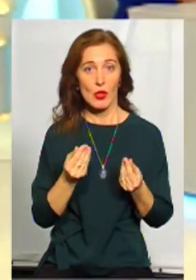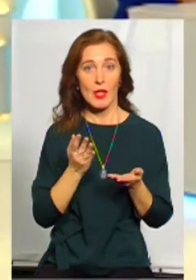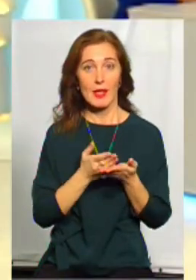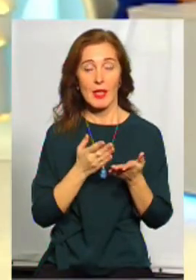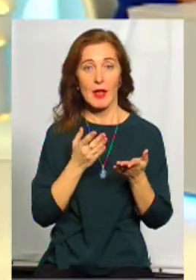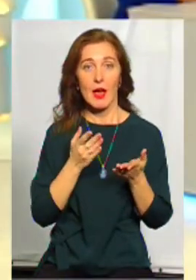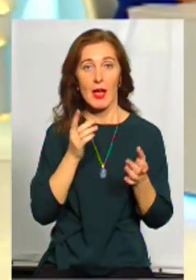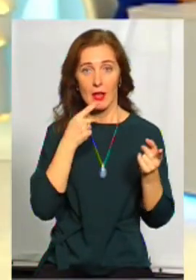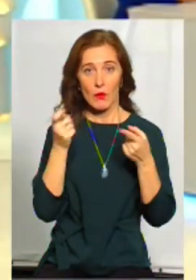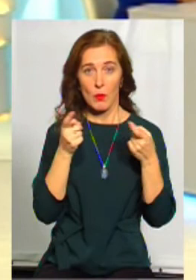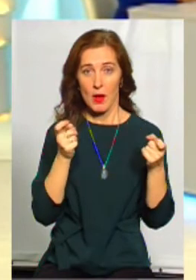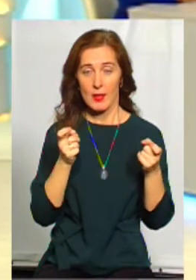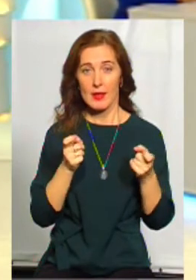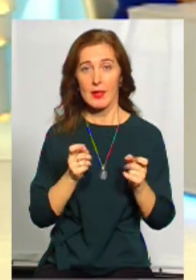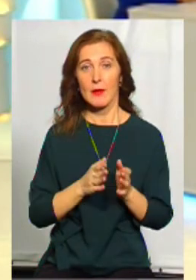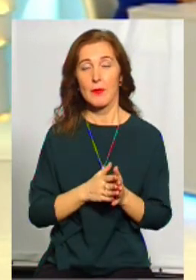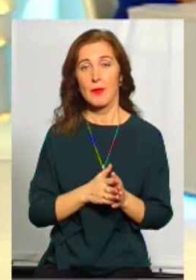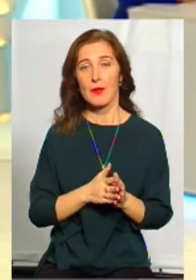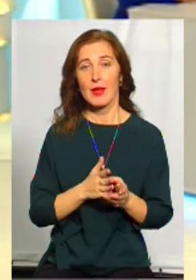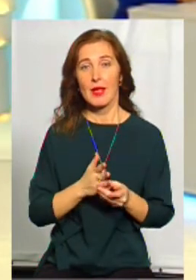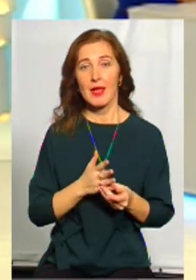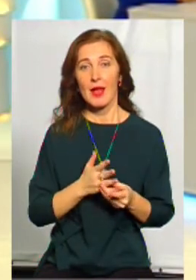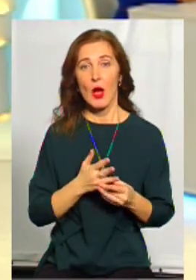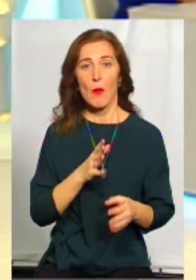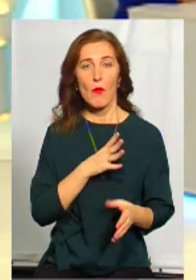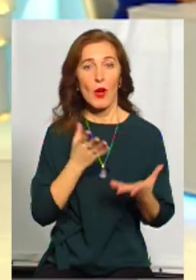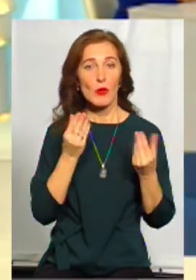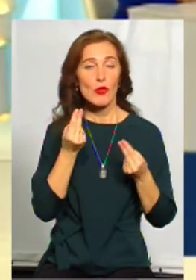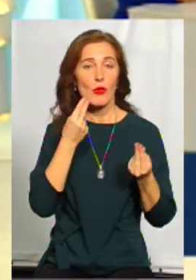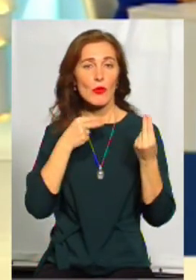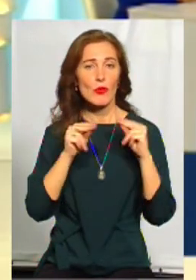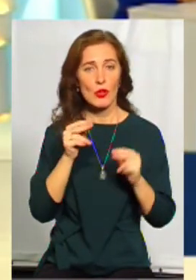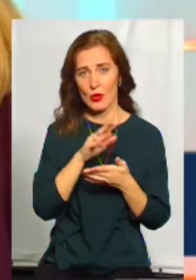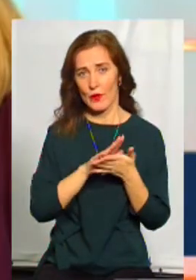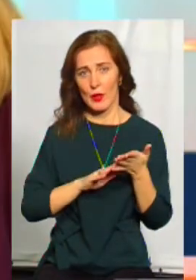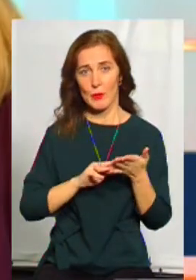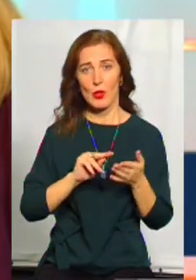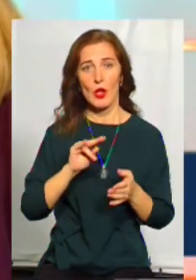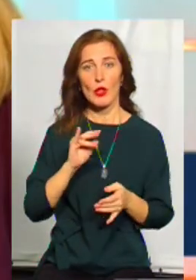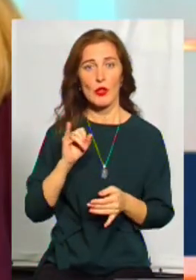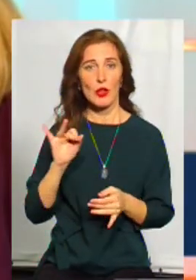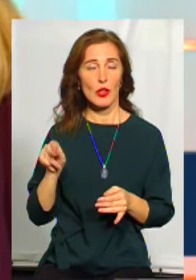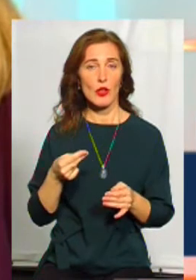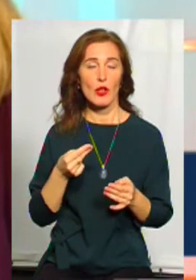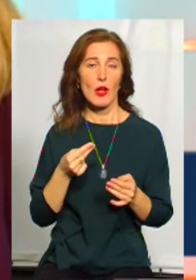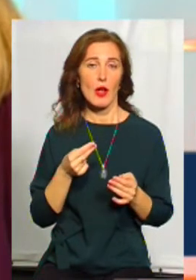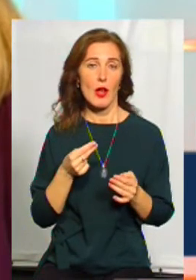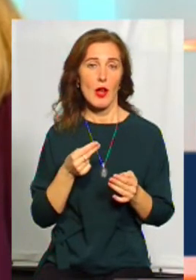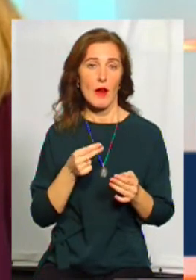обливання тільки в віртуальному вигляді відбувається ще крутіше, вибачте, ніж фізично. Це роблять